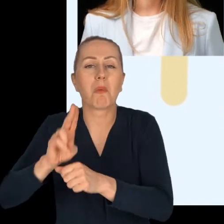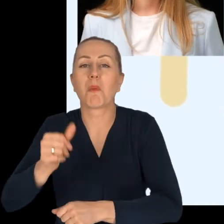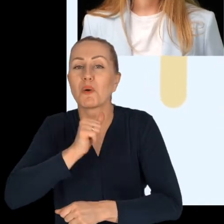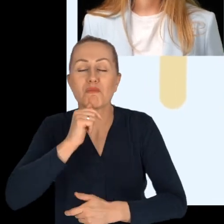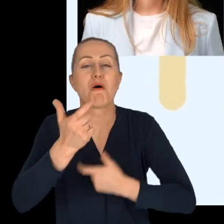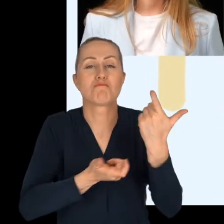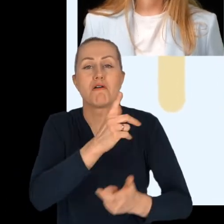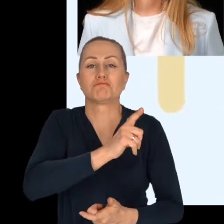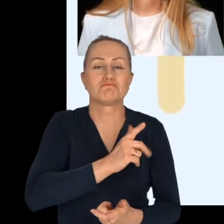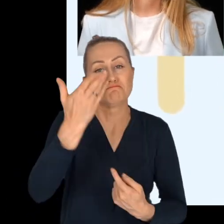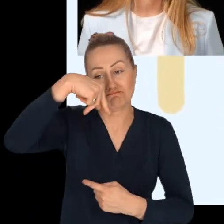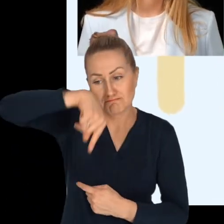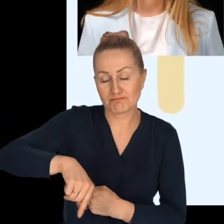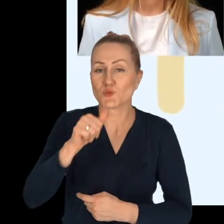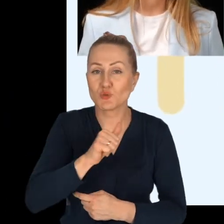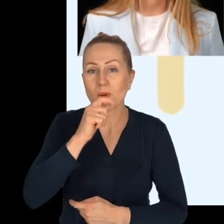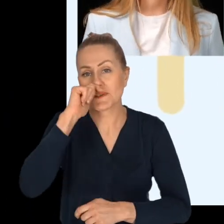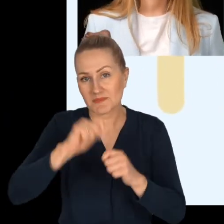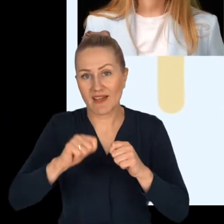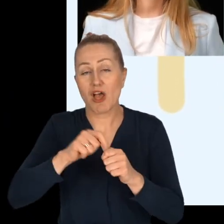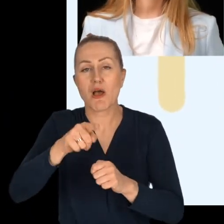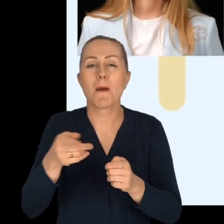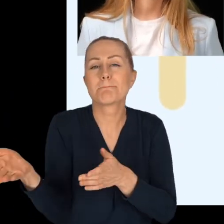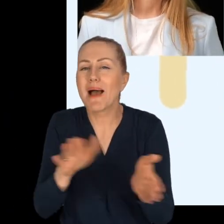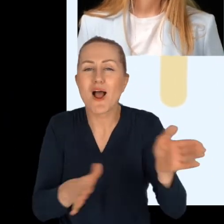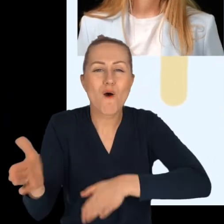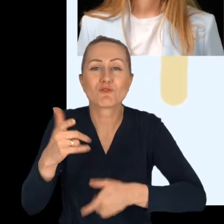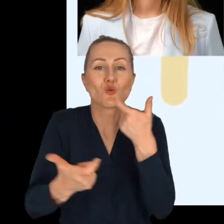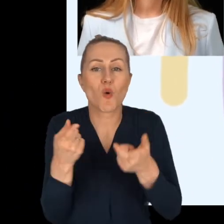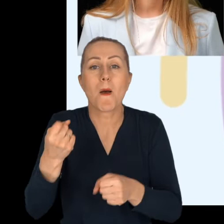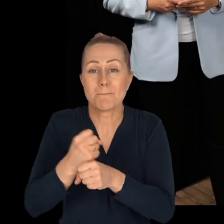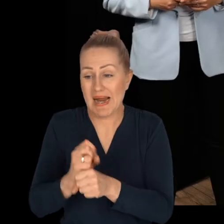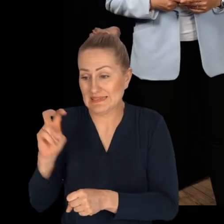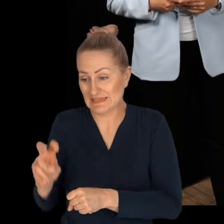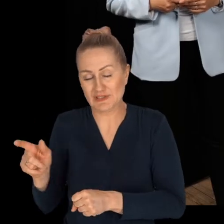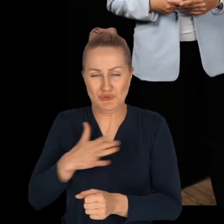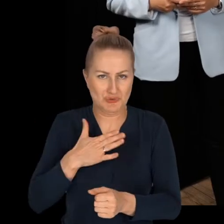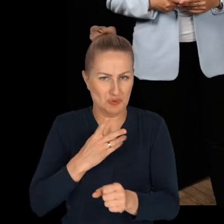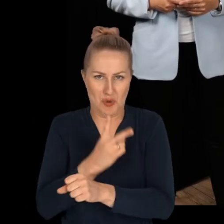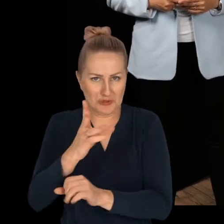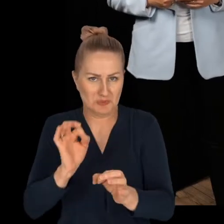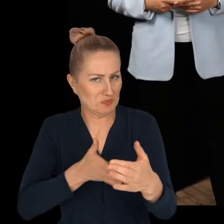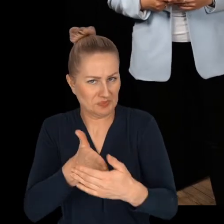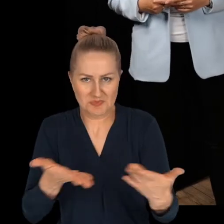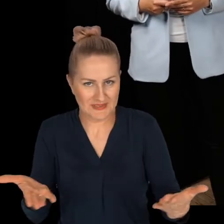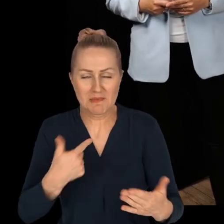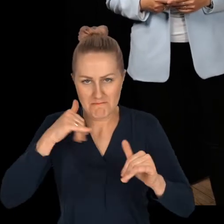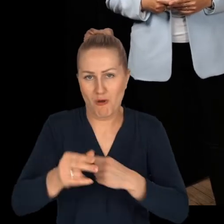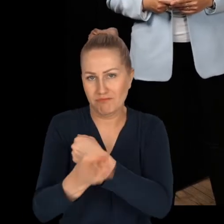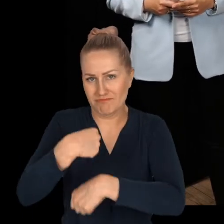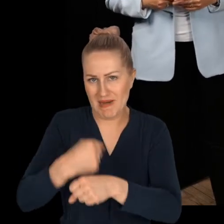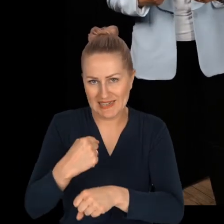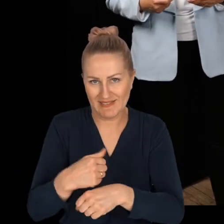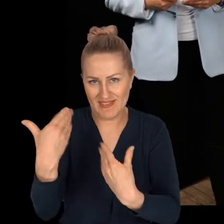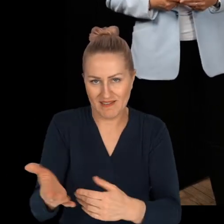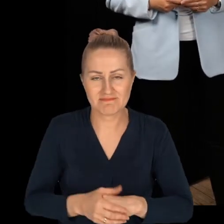zeszliśmy na halę, sprawdziliśmy, że te linie pakujące, przy których będzie pracował są dla niego dostępne i możemy zaproponować